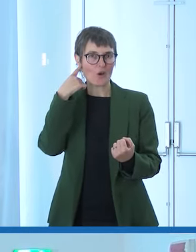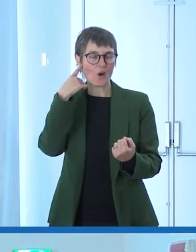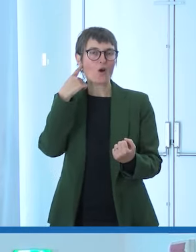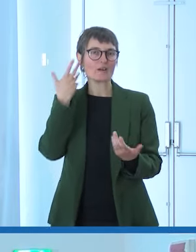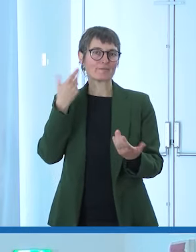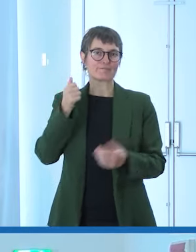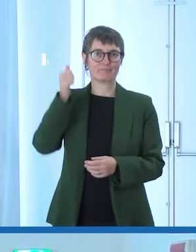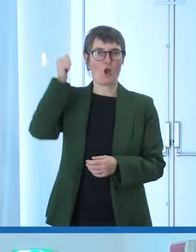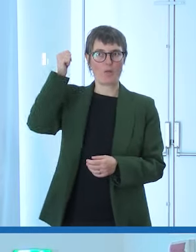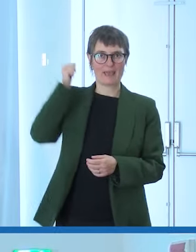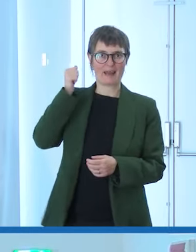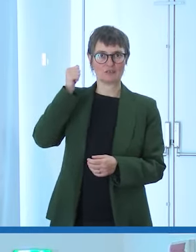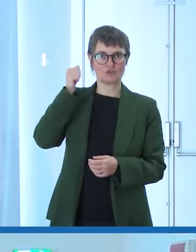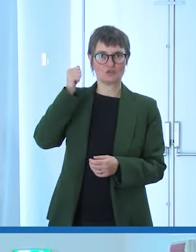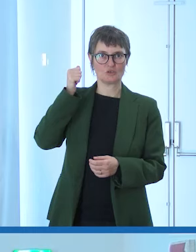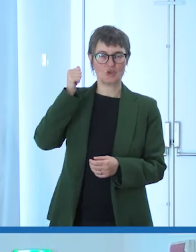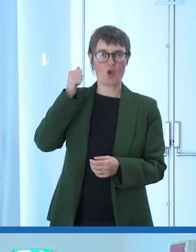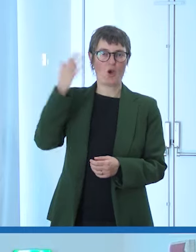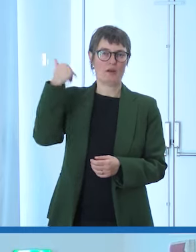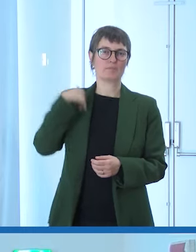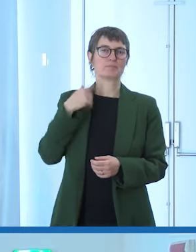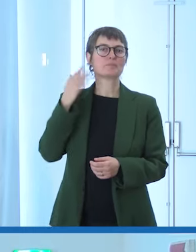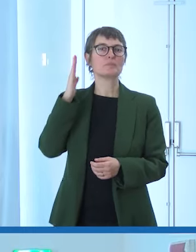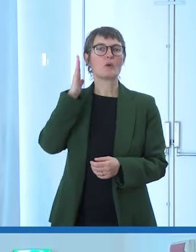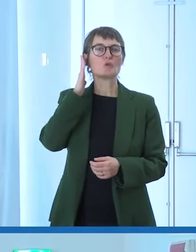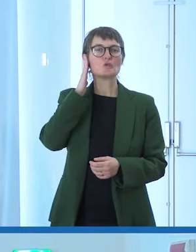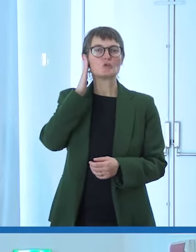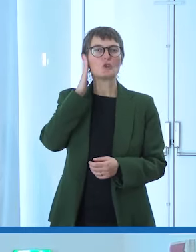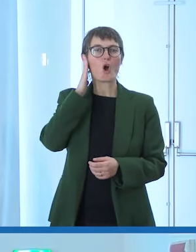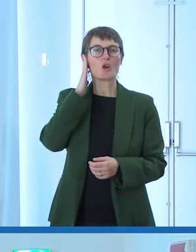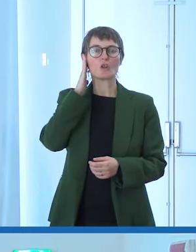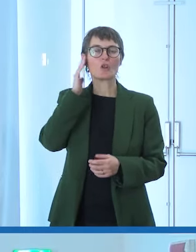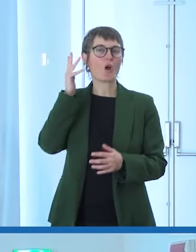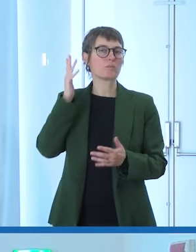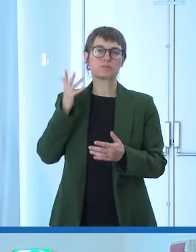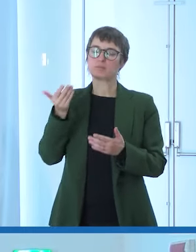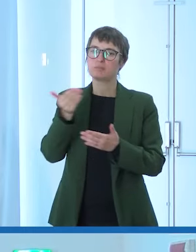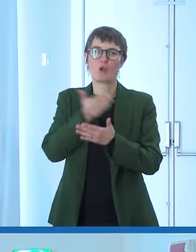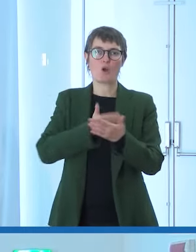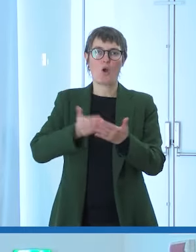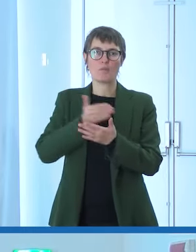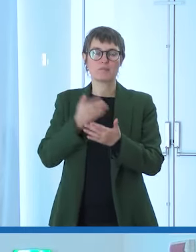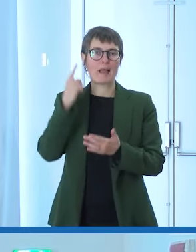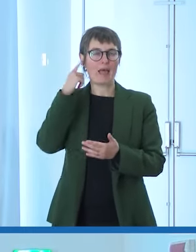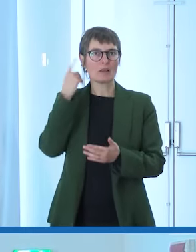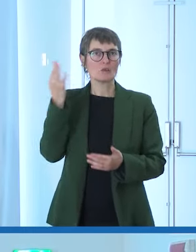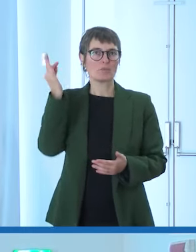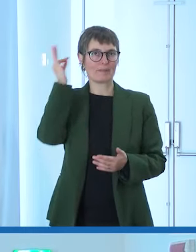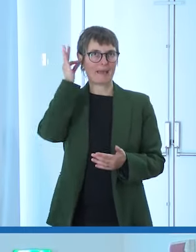'operazione a fronte di una sordità completa e ho a destra l'apparecchio acustico allora